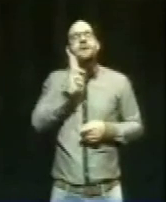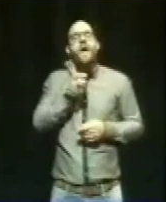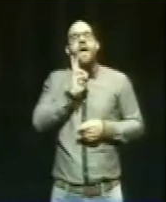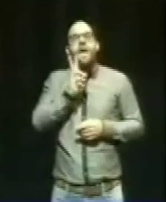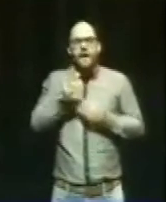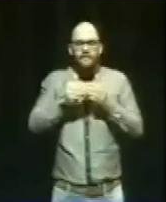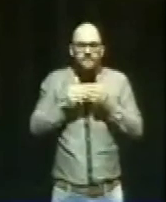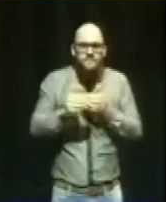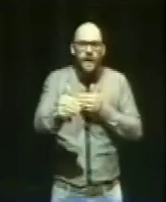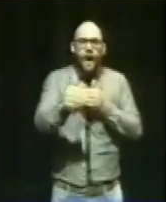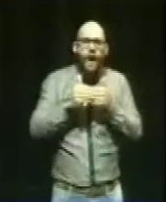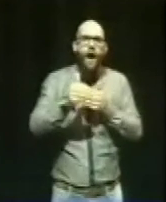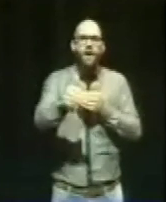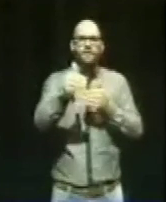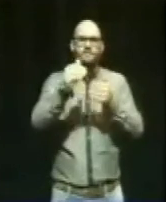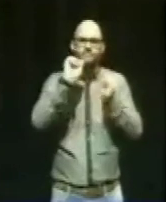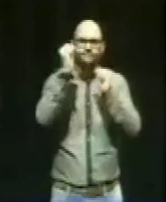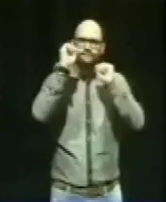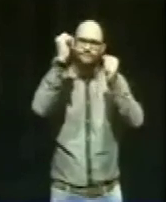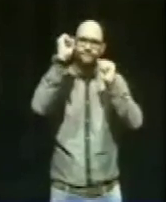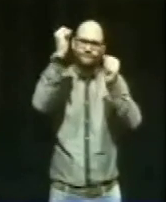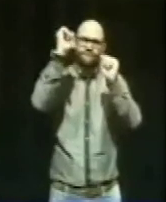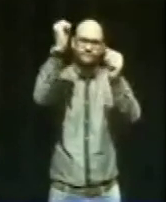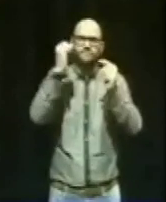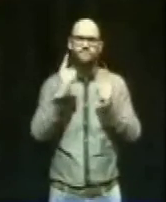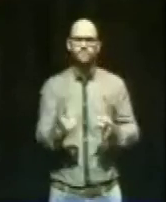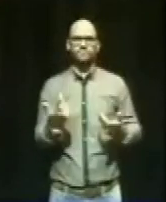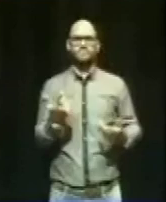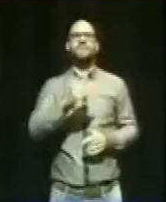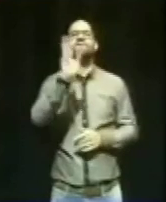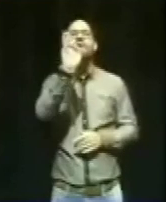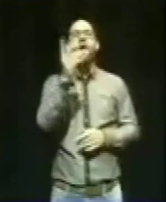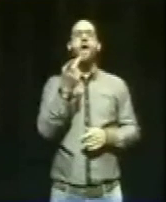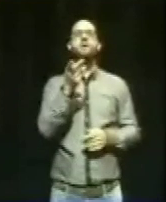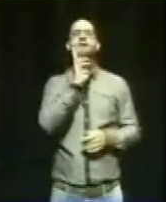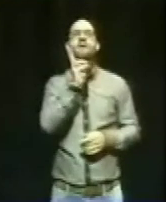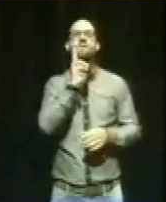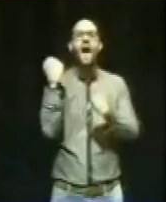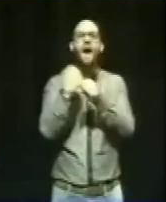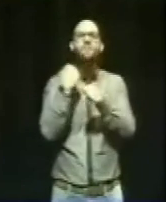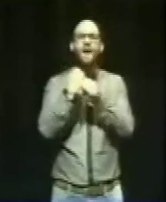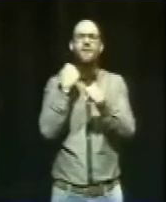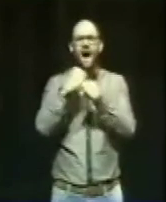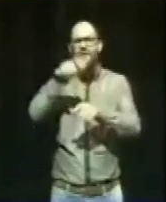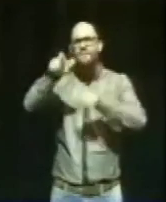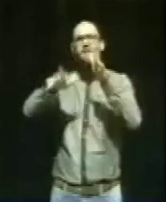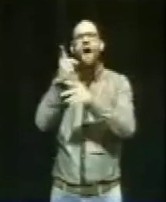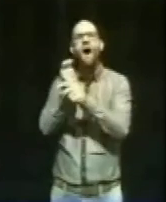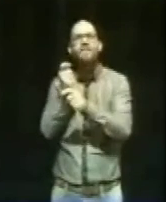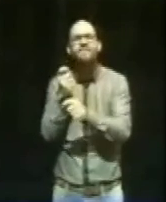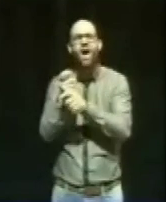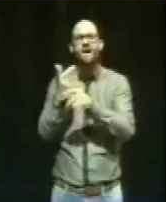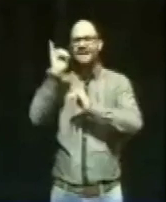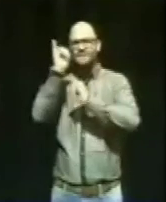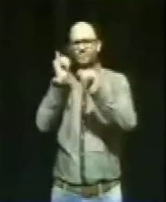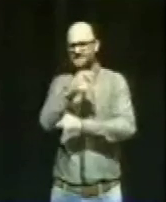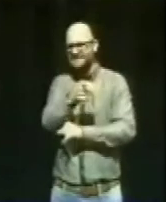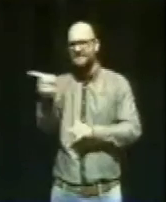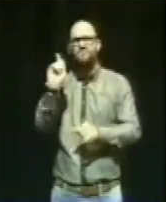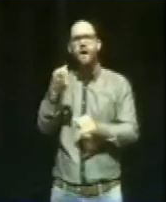Handel, im Handwerk, in der Dienstleistung, in der Industrie arbeiten, wieder ein faires Leben zurückerlangen können.